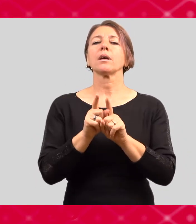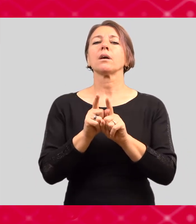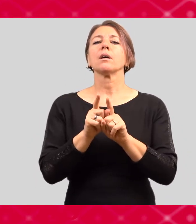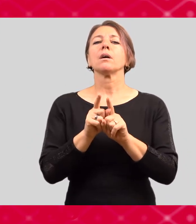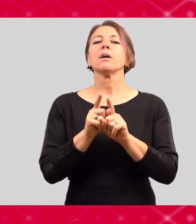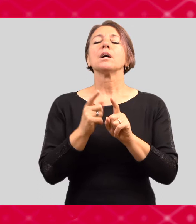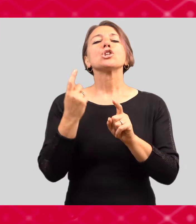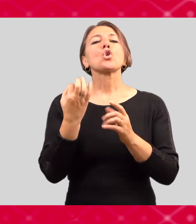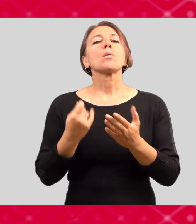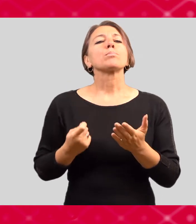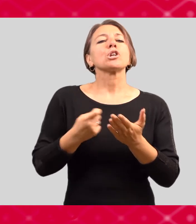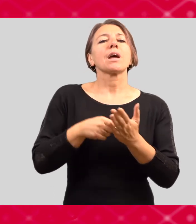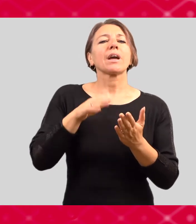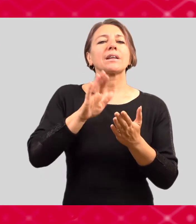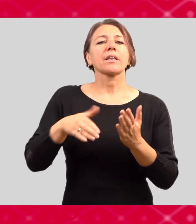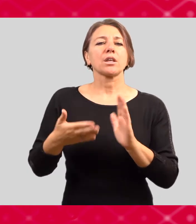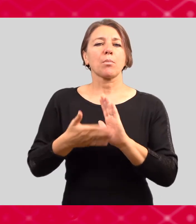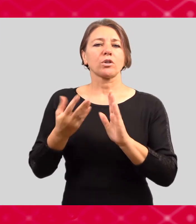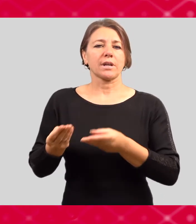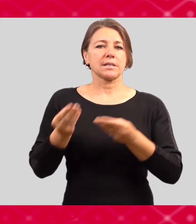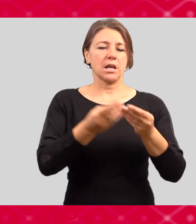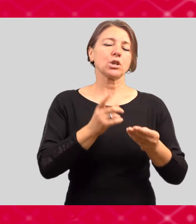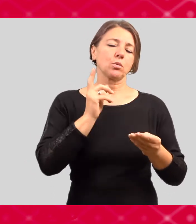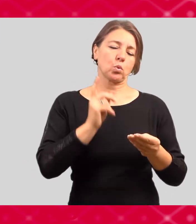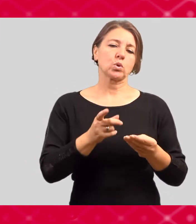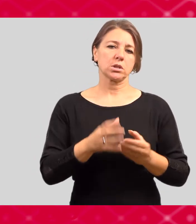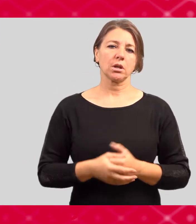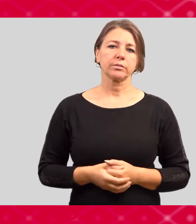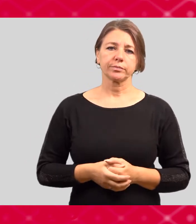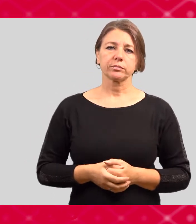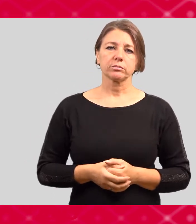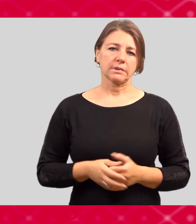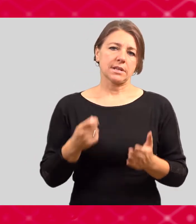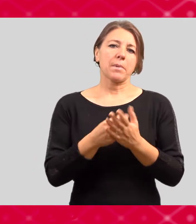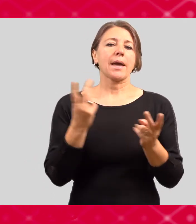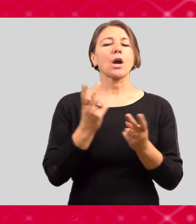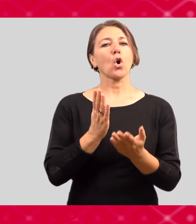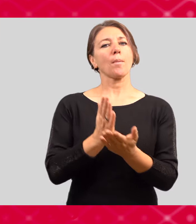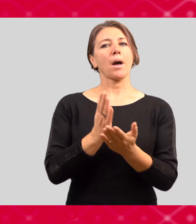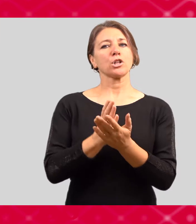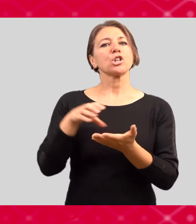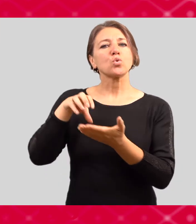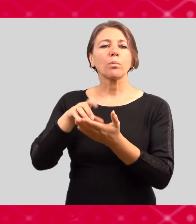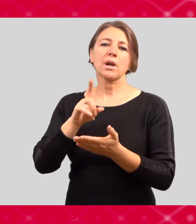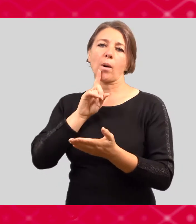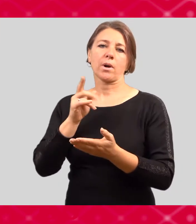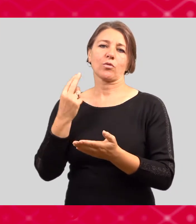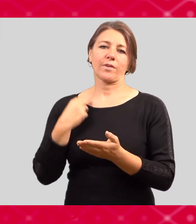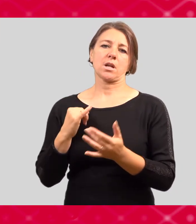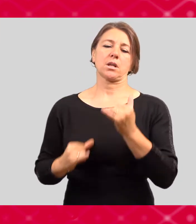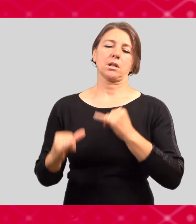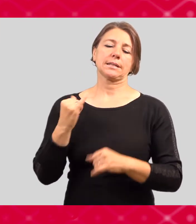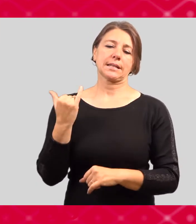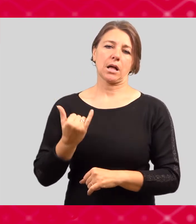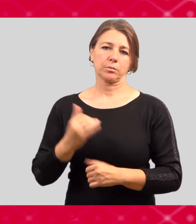přídavkem na děti, že pobíráte vlastně přídavek na děti, že patříte do této příjmové skupiny